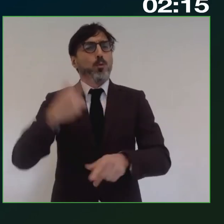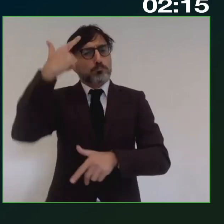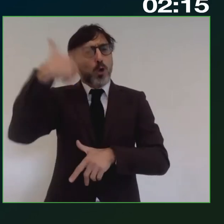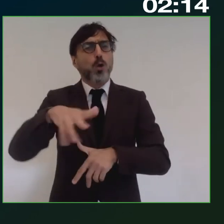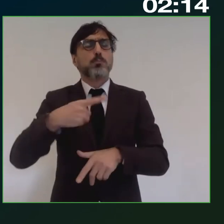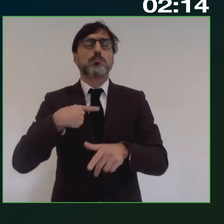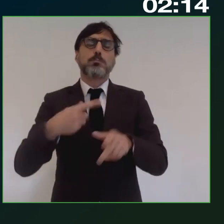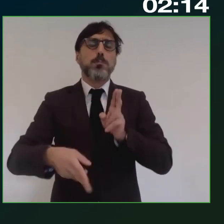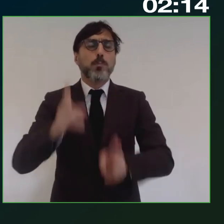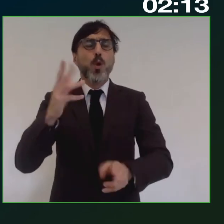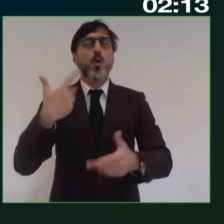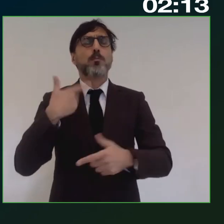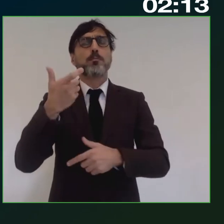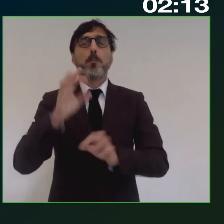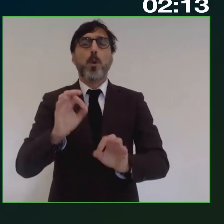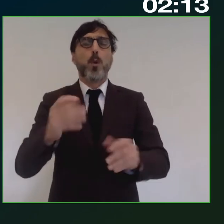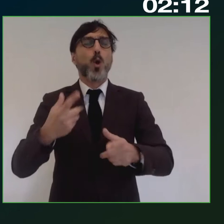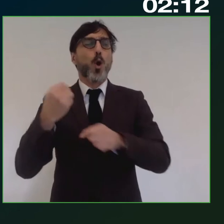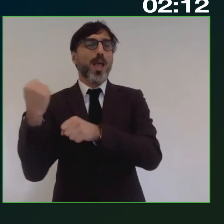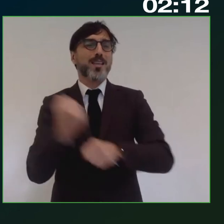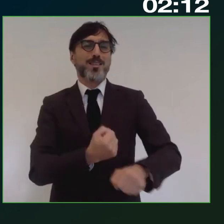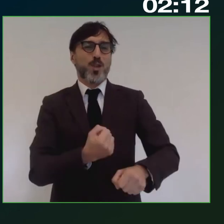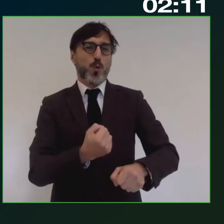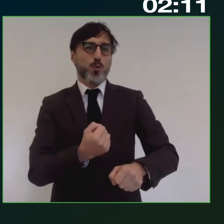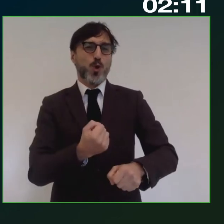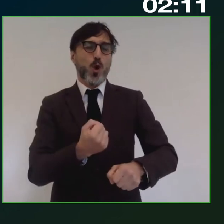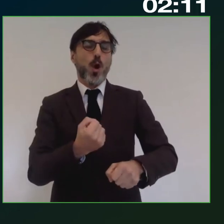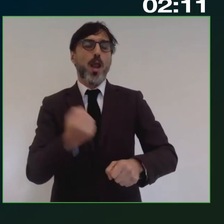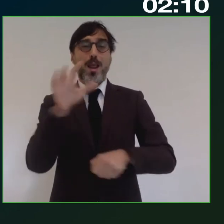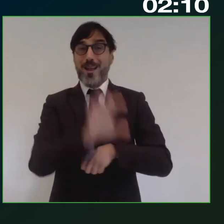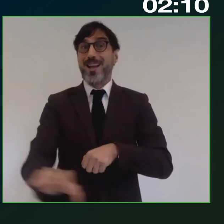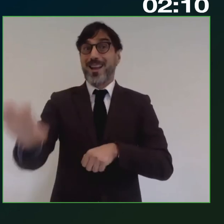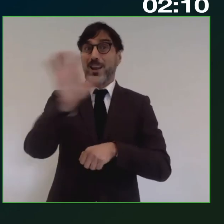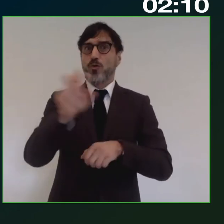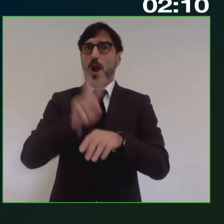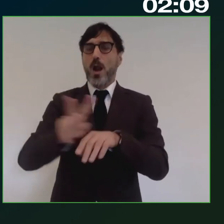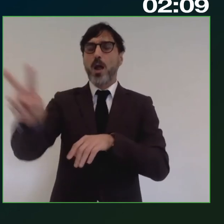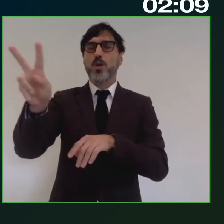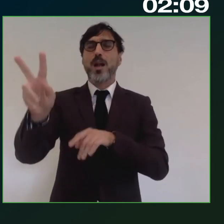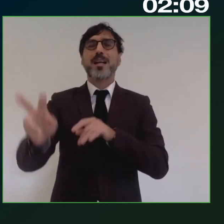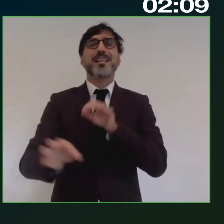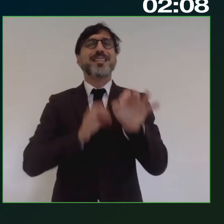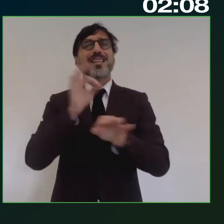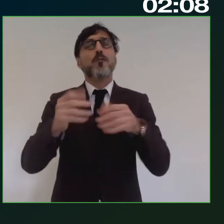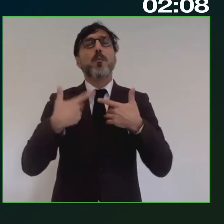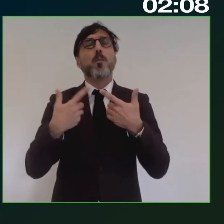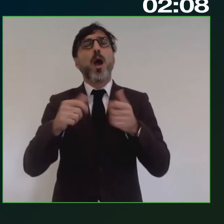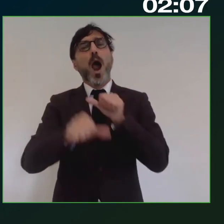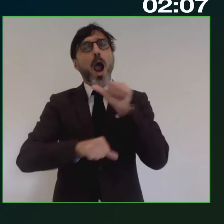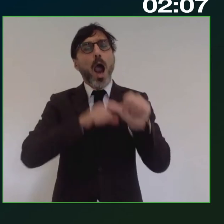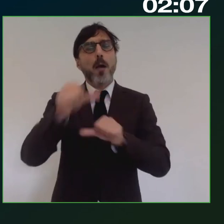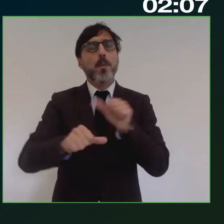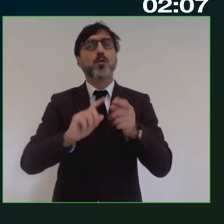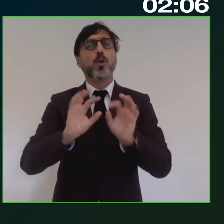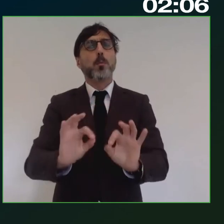anche da parte delle istituzioni regionali e nazionali. Quindi si cambiato anche il modo della